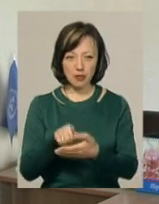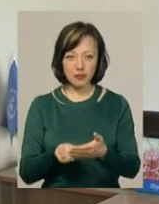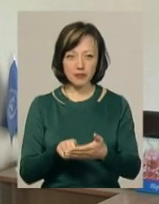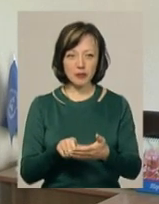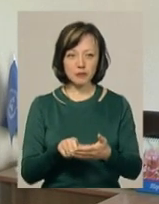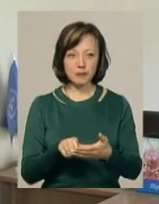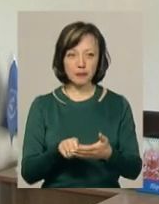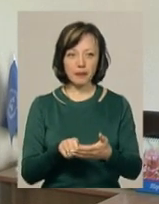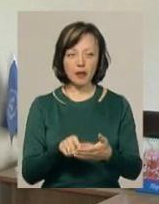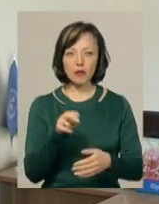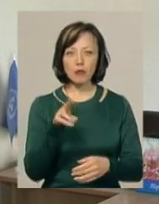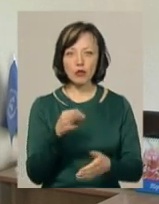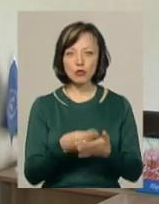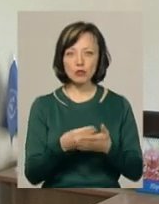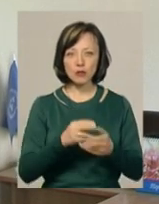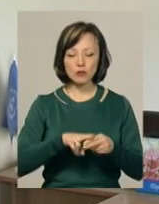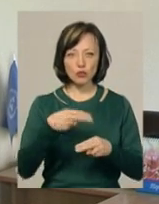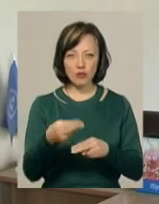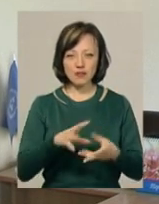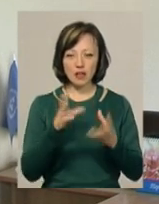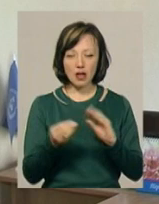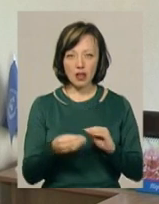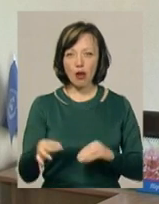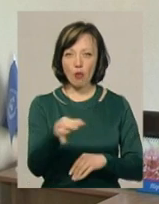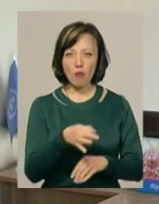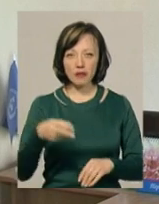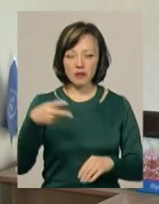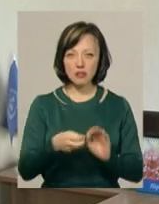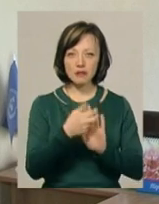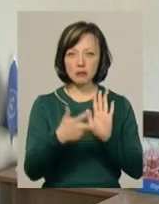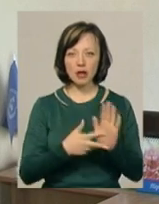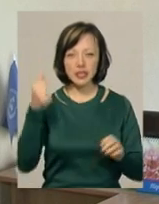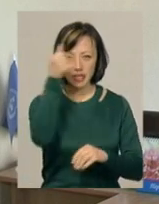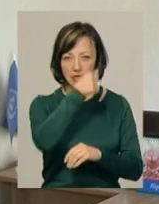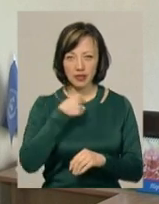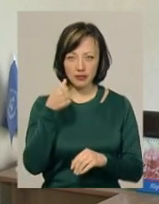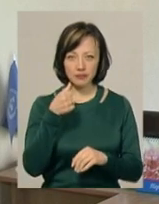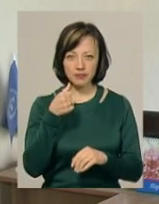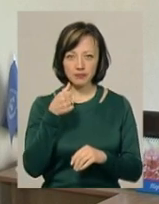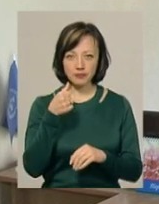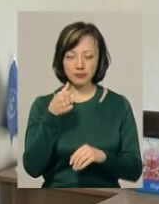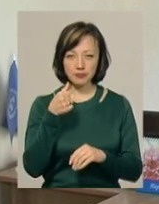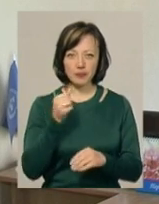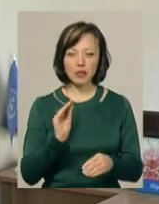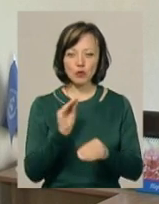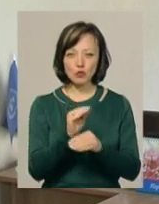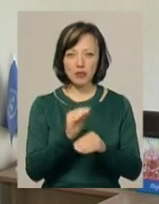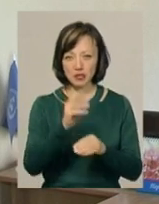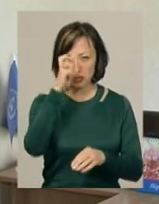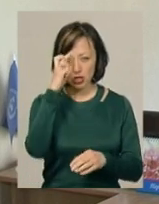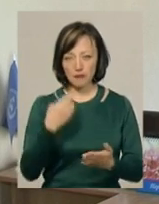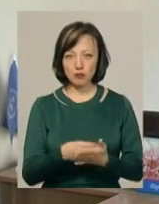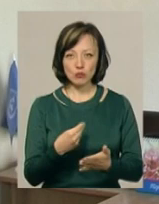По сумі відшкодування. Взагалі на область на 2018 рік субвенція